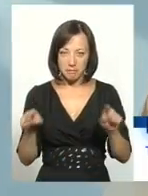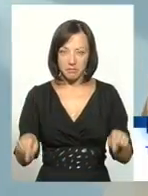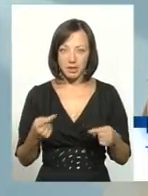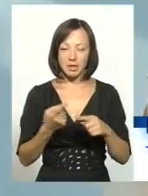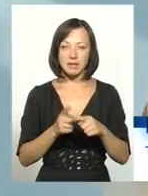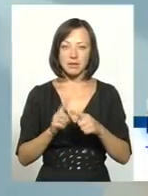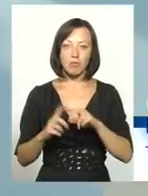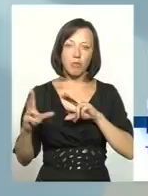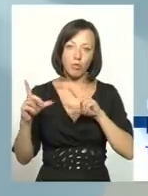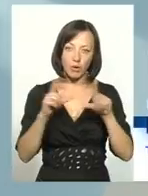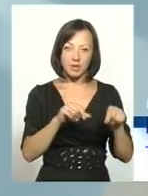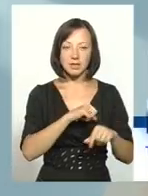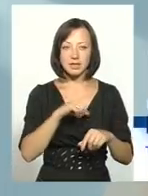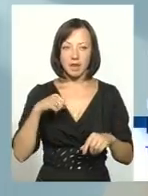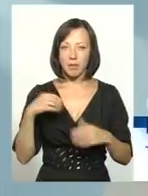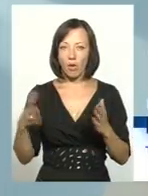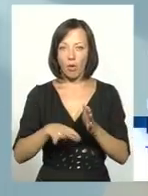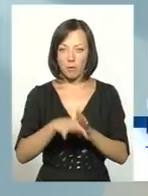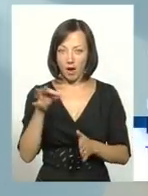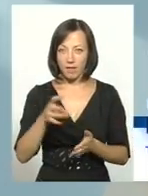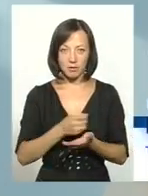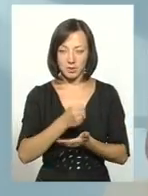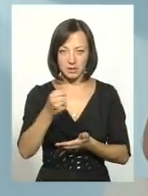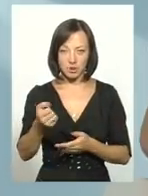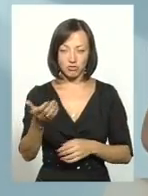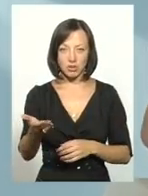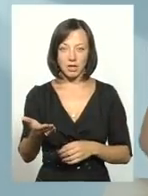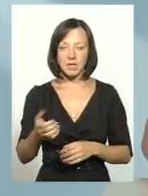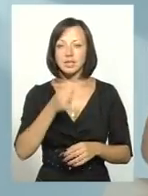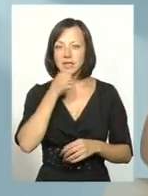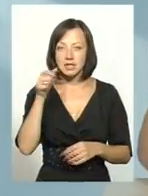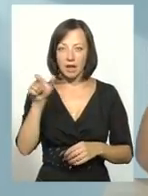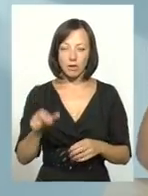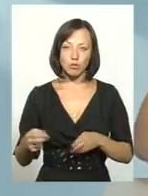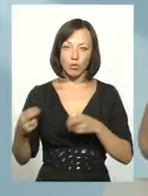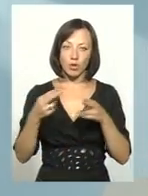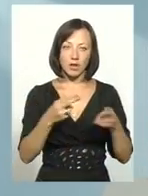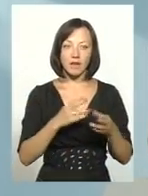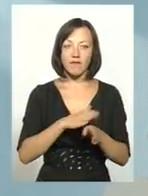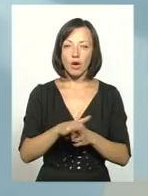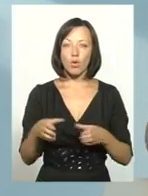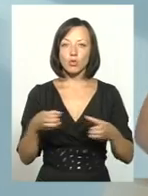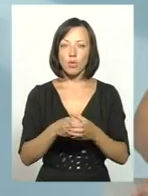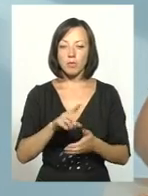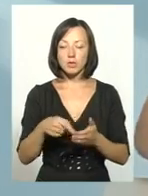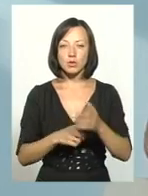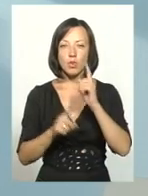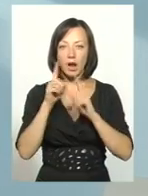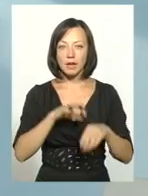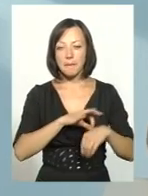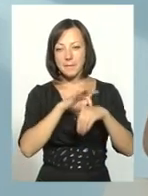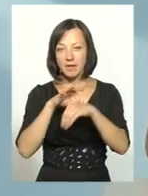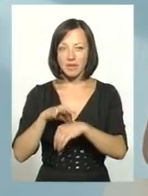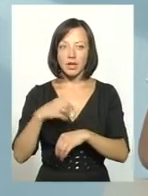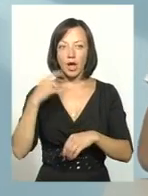поїхати сам. Староста, якого вони, до речі, обрали, а не призначили їм його. І староста мав би поїхати на виконком чи поїхати в міську раду і привезти,